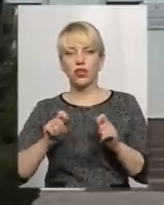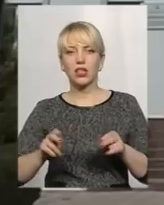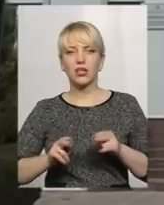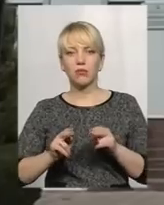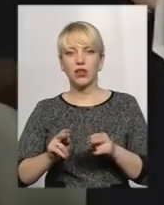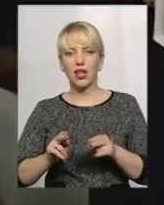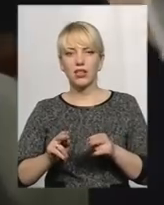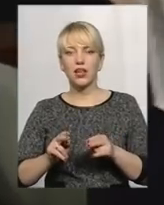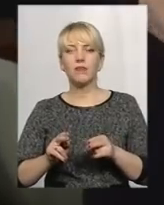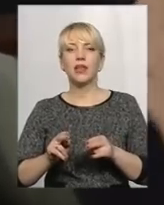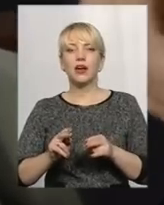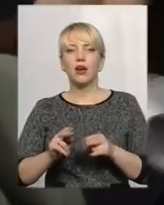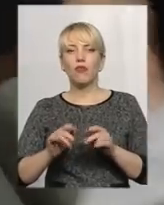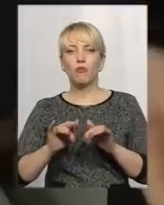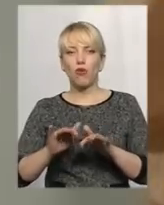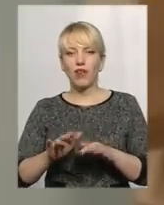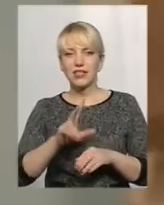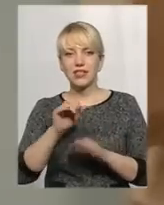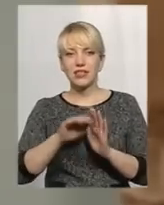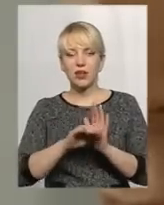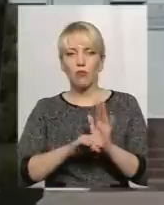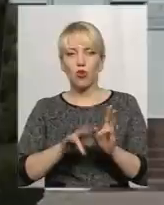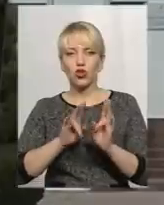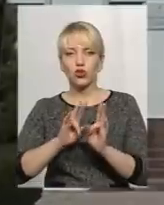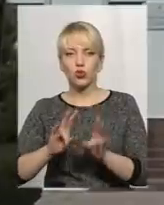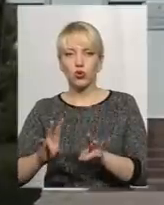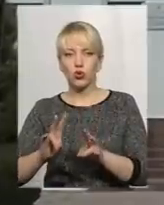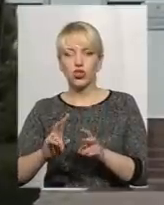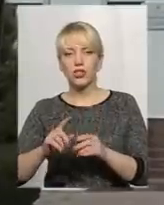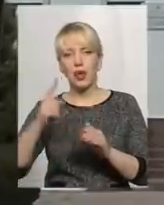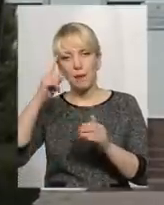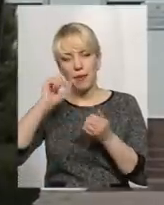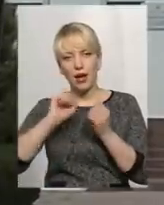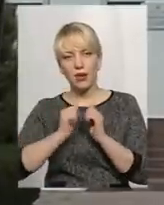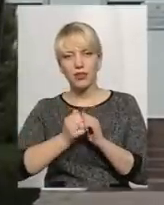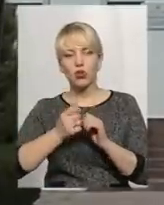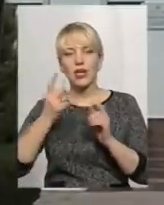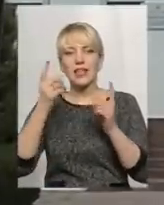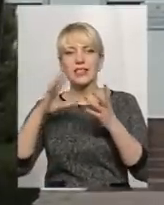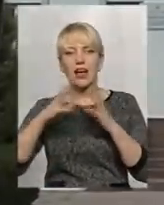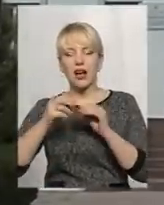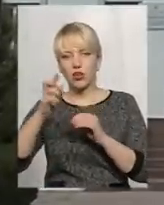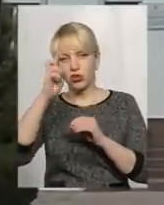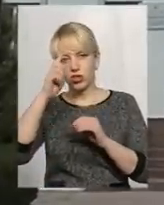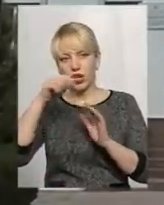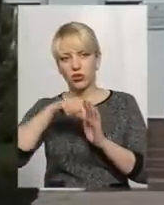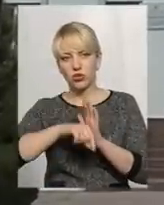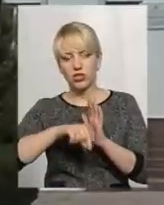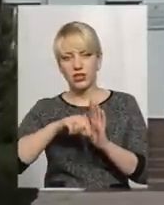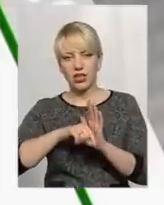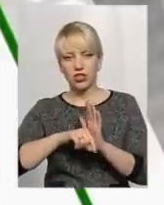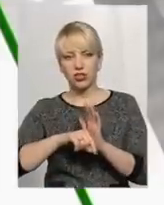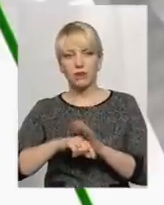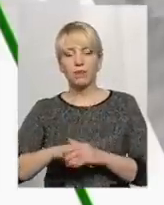«Пошкодження пам'яток природи загальнодержавного значення» На запит прокуратури вже надійшла відповідь Інституту геологічних наук